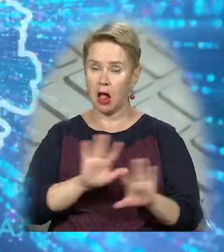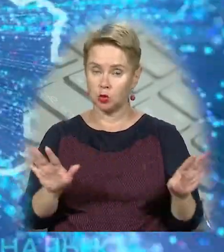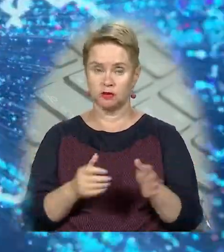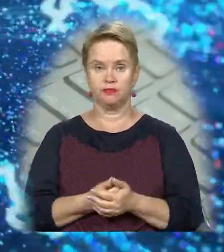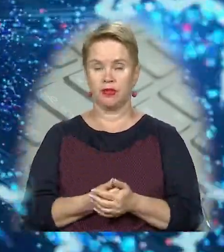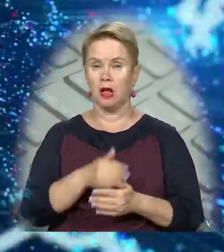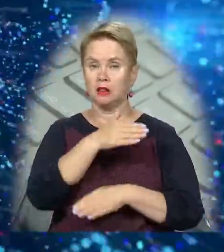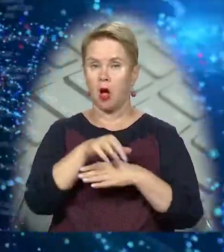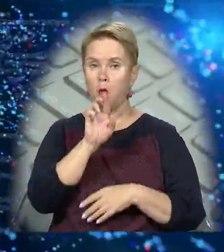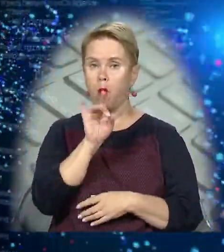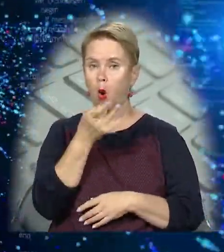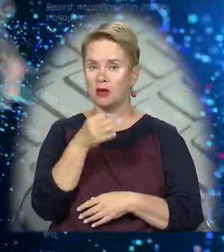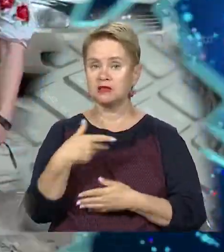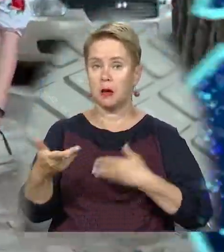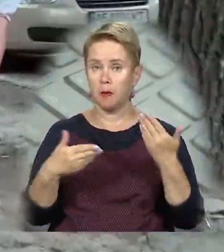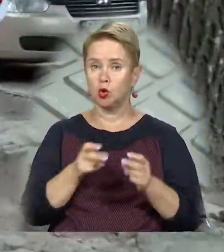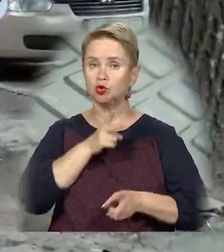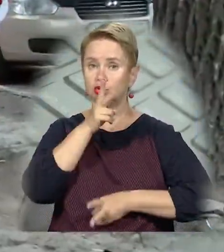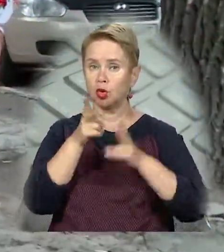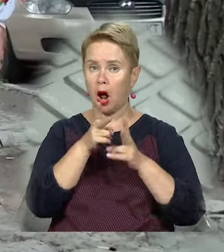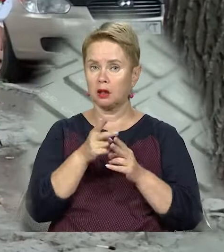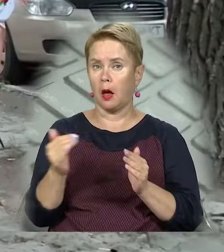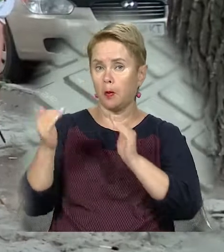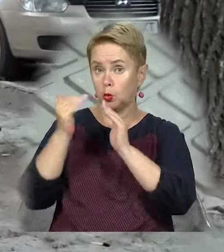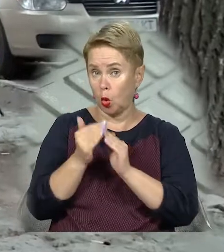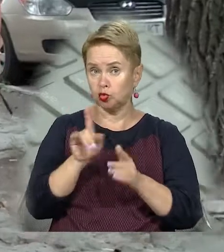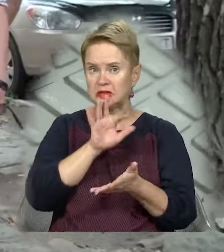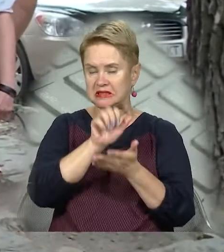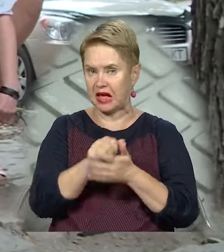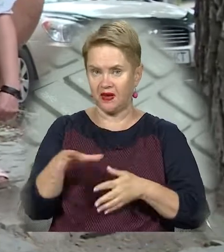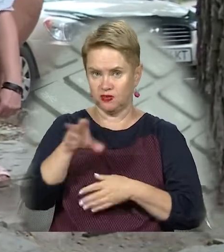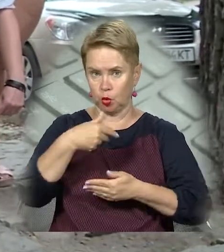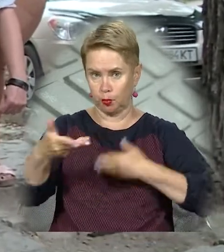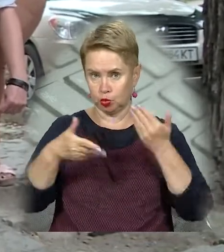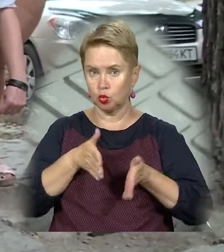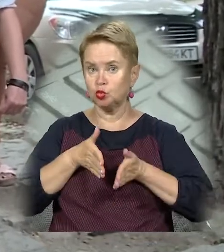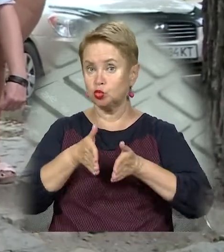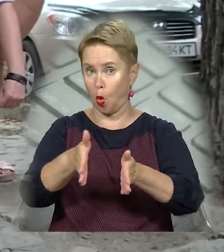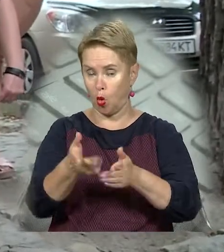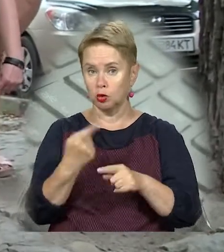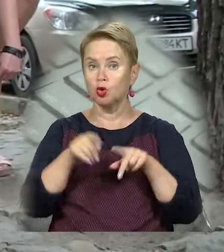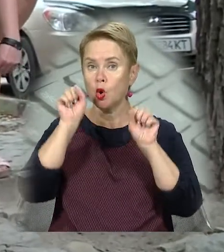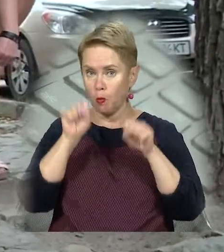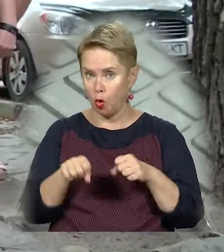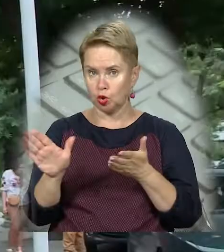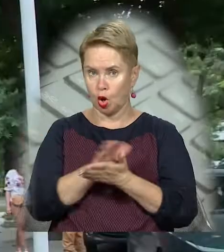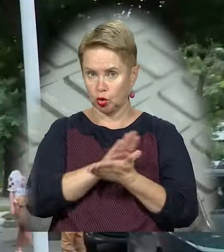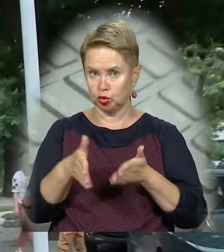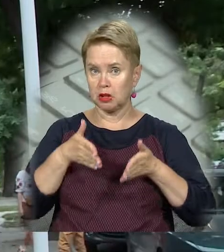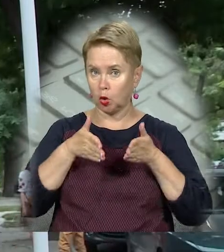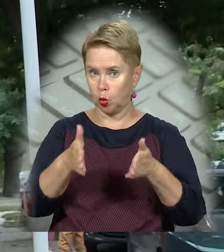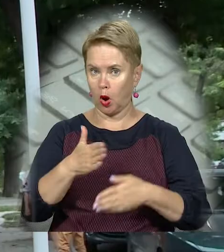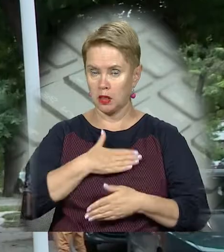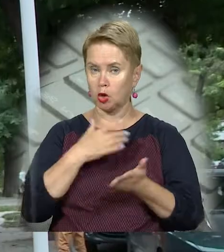На вулиці Бородинській перехожі скаржаться на прибудову, що зайняла майже всю пішохідну зону. Чи можна розчистити